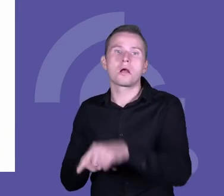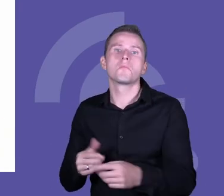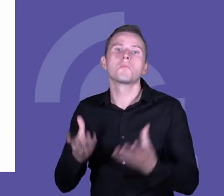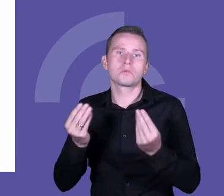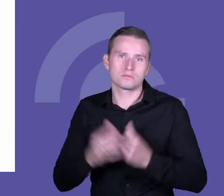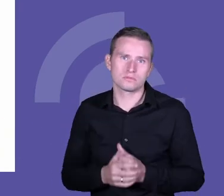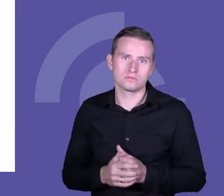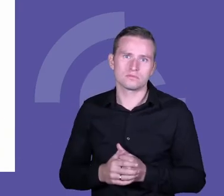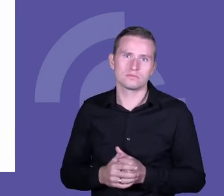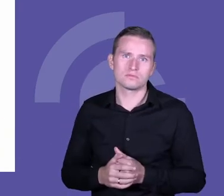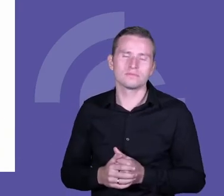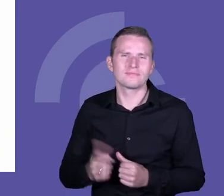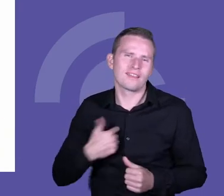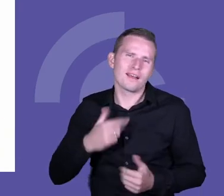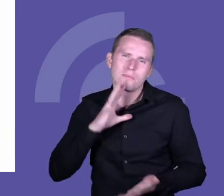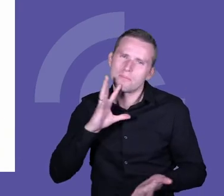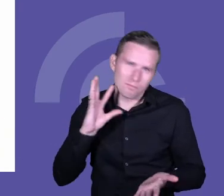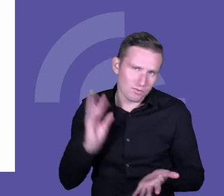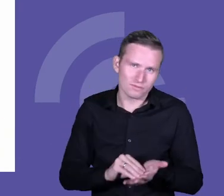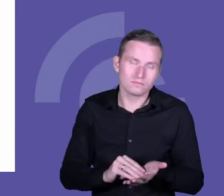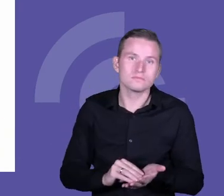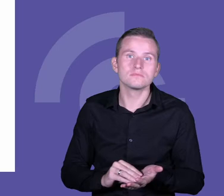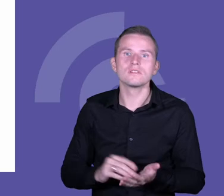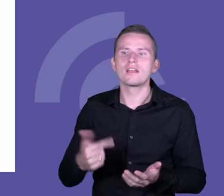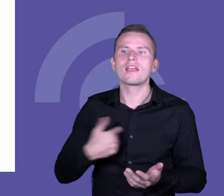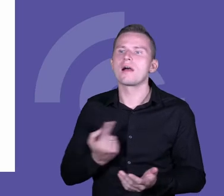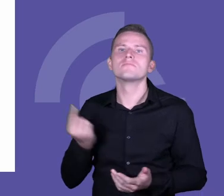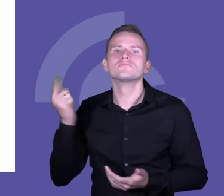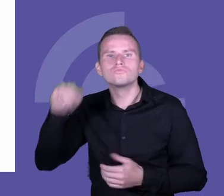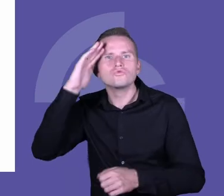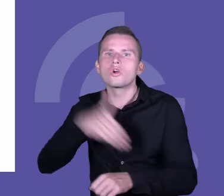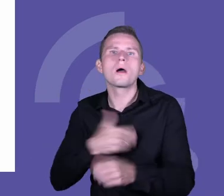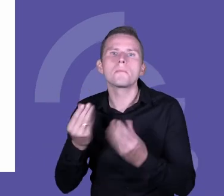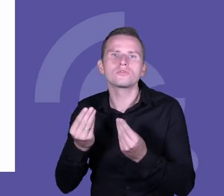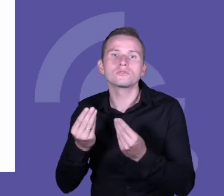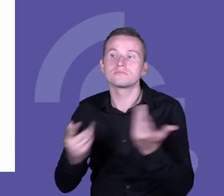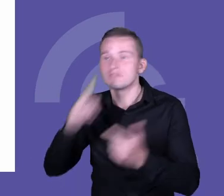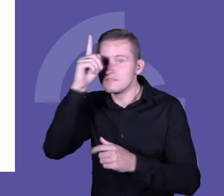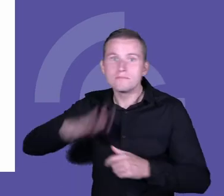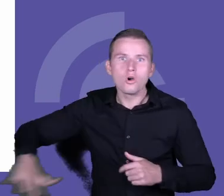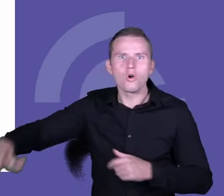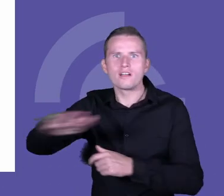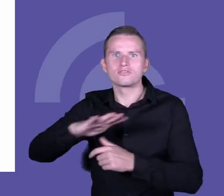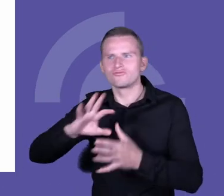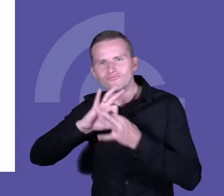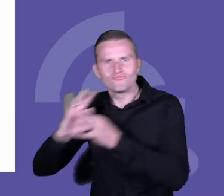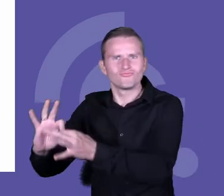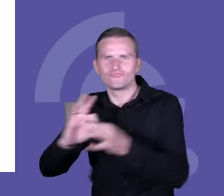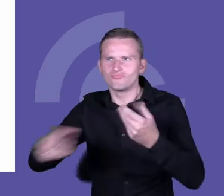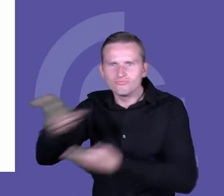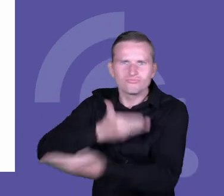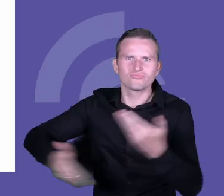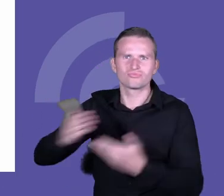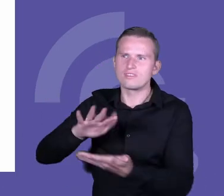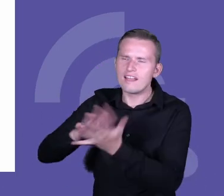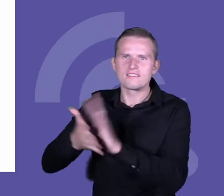i powtórzyć jeszcze raz, żeby budować społeczność, żeby budować zespół ludzi, którzy chcą ze sobą pracować,